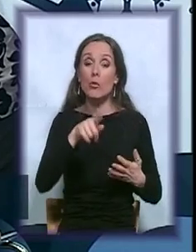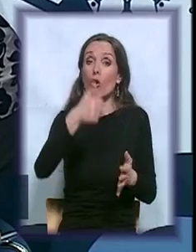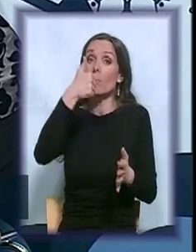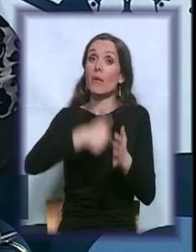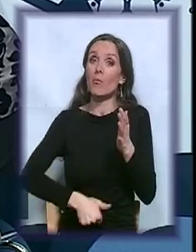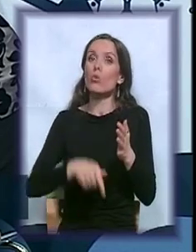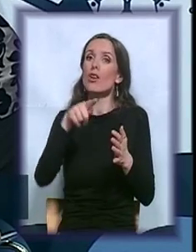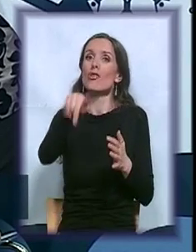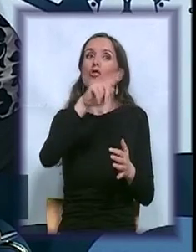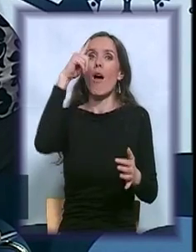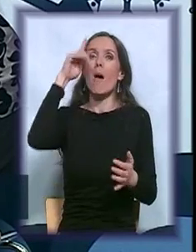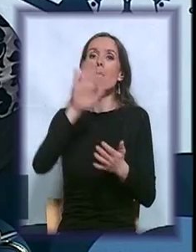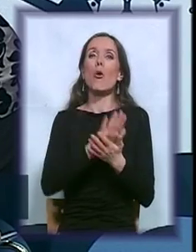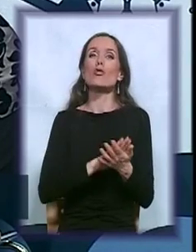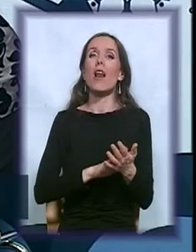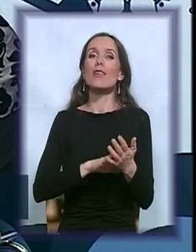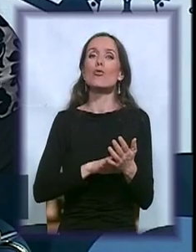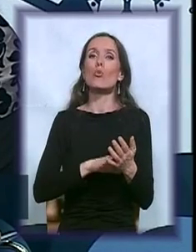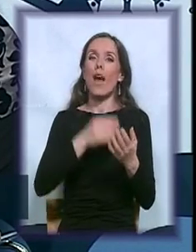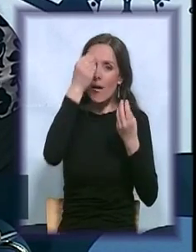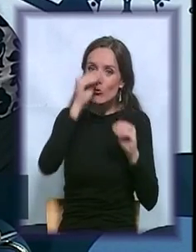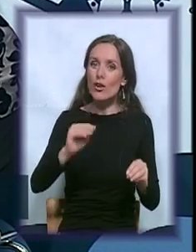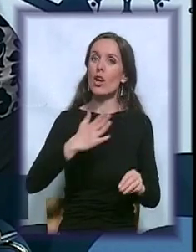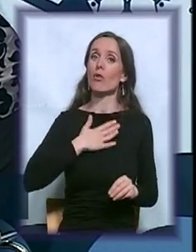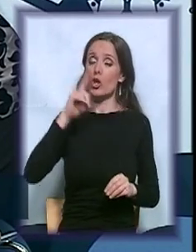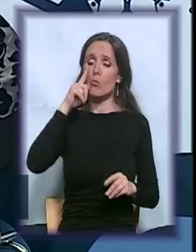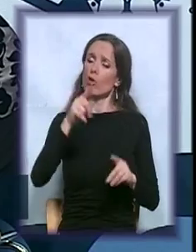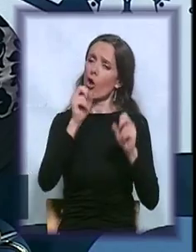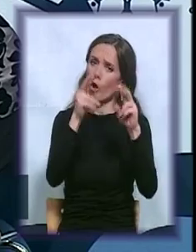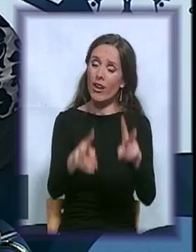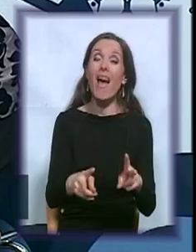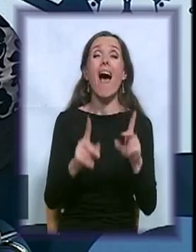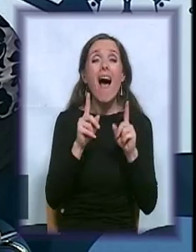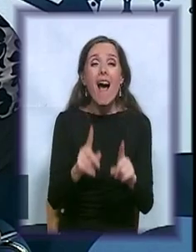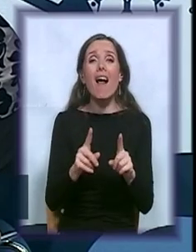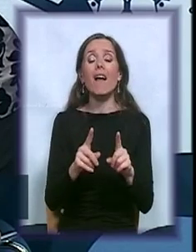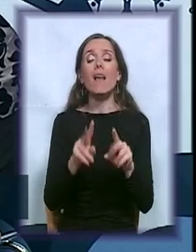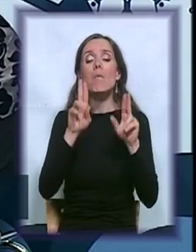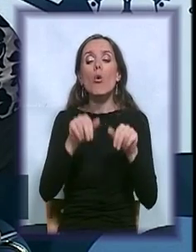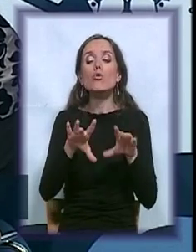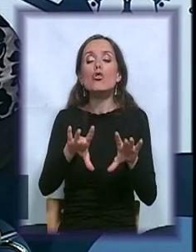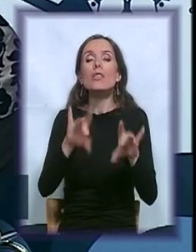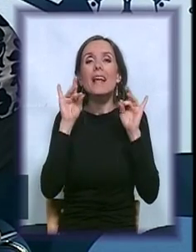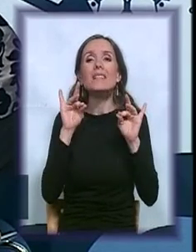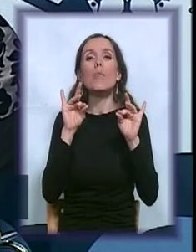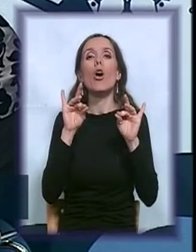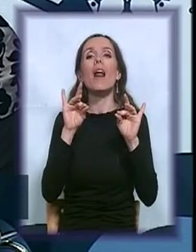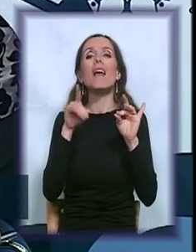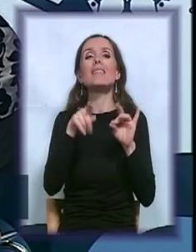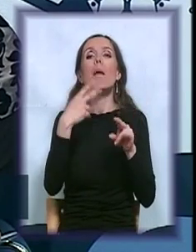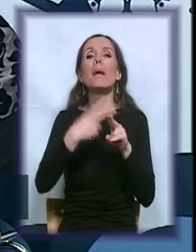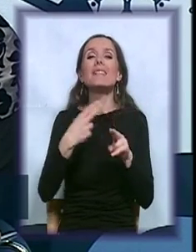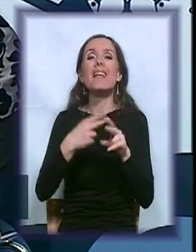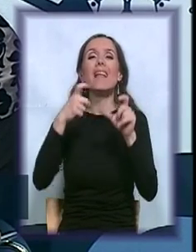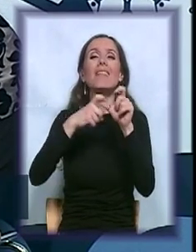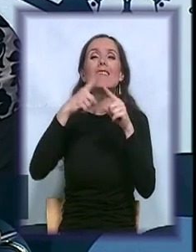su da obožavaju naše mišljenje. To je sve u redu, ali mogućnost izbora za pacijente sa sobom trebalo bi da postoji. Ja se plašim da